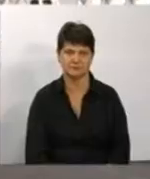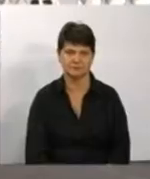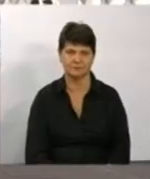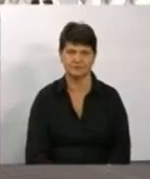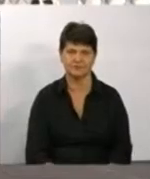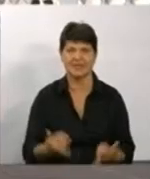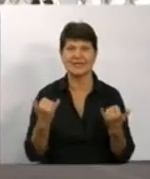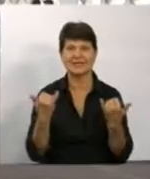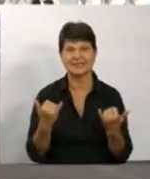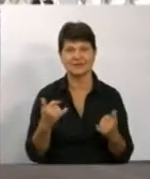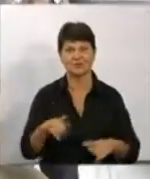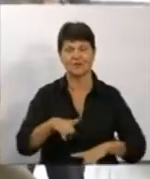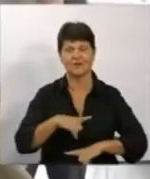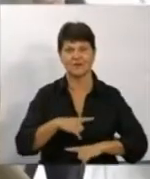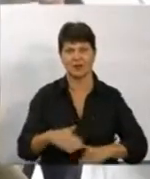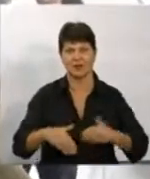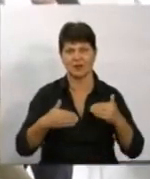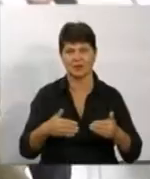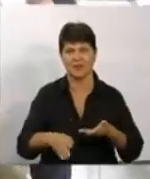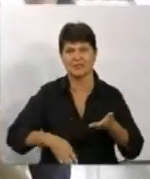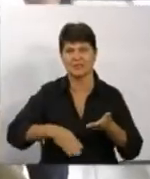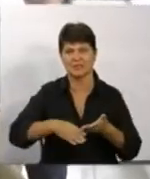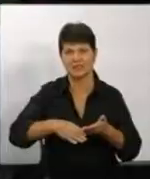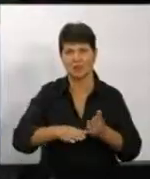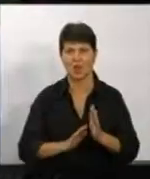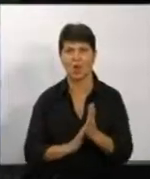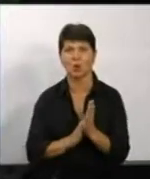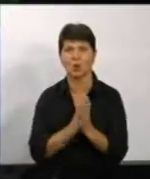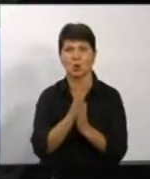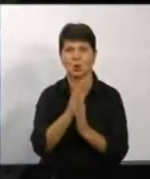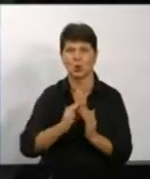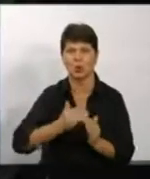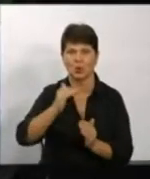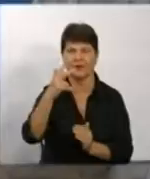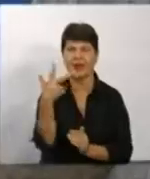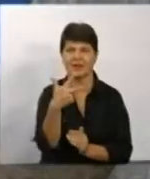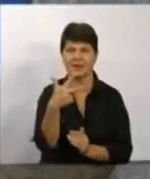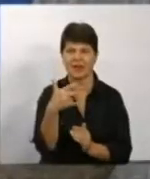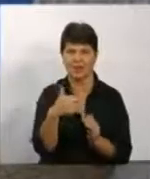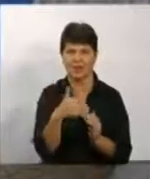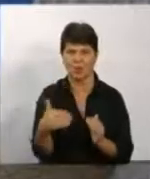Сьогодні на фінальному етапі за допомогою висувної драбини підіймалися на третій поверх.